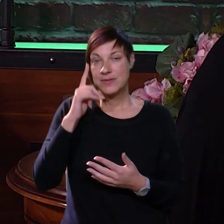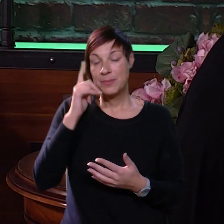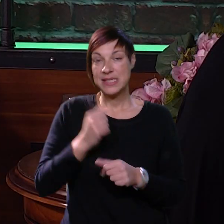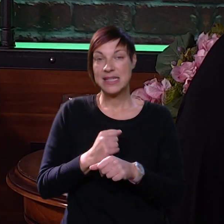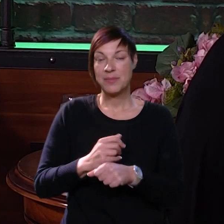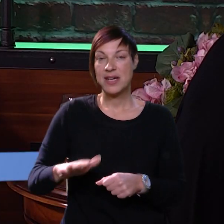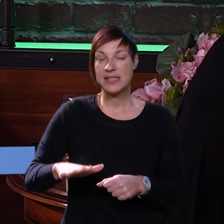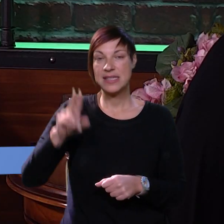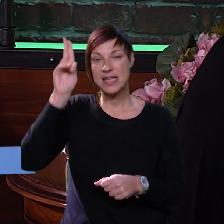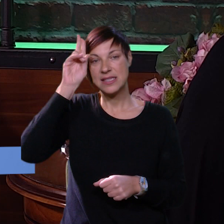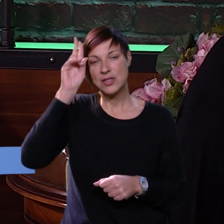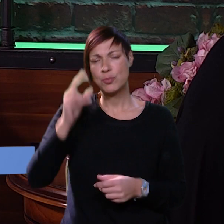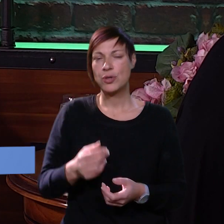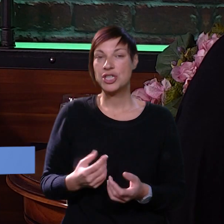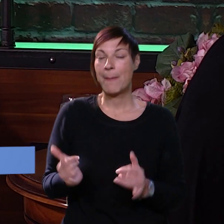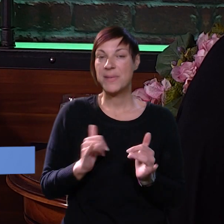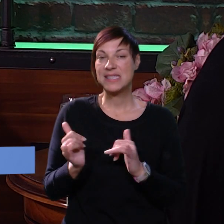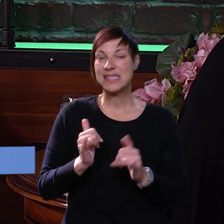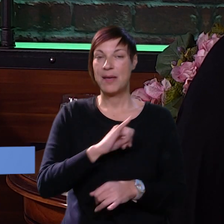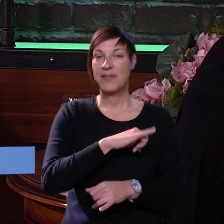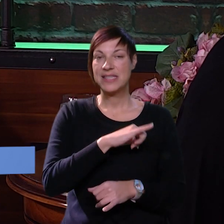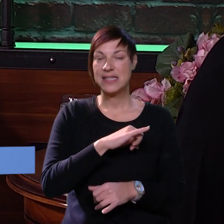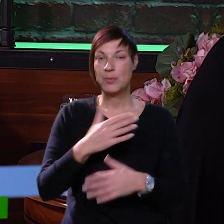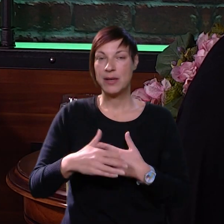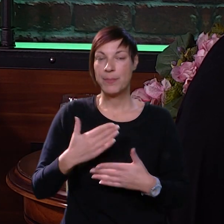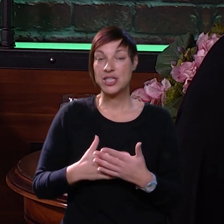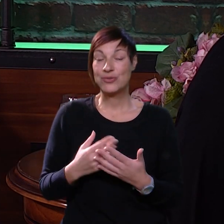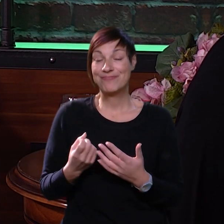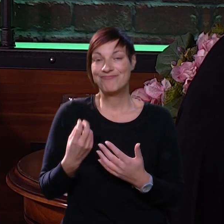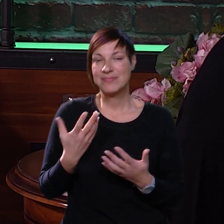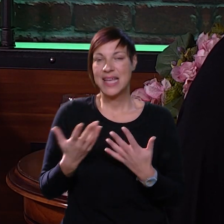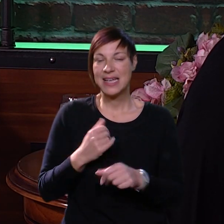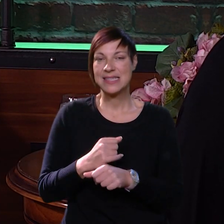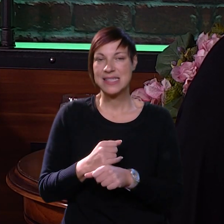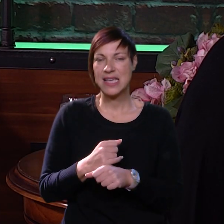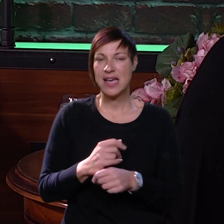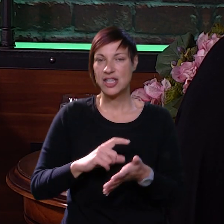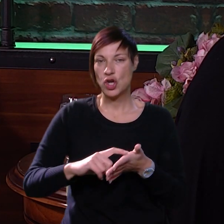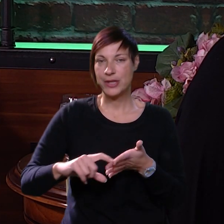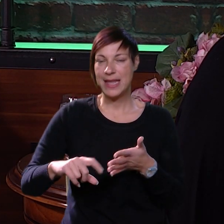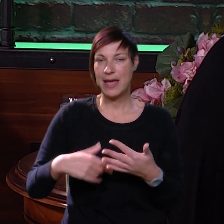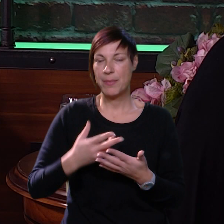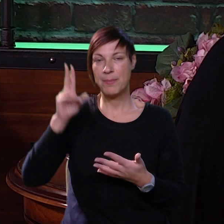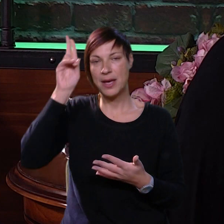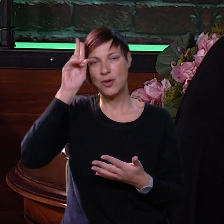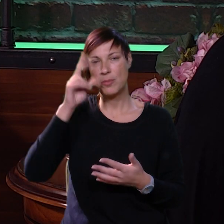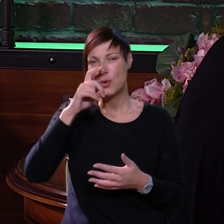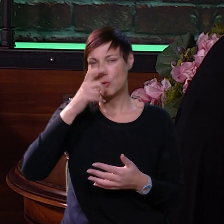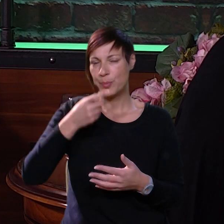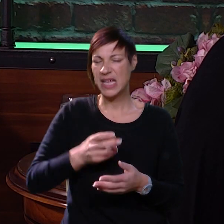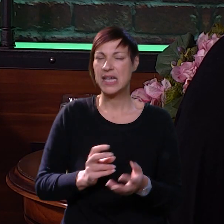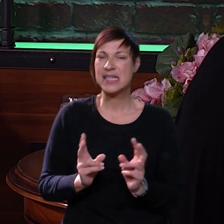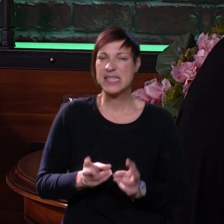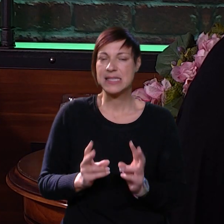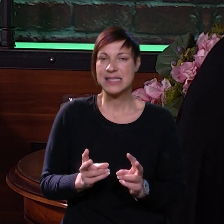Mislim, rad s djecom može biti jako zabavan i zanimljiv. Međutim, nekad se radi o nekim temama koje su mogu biti